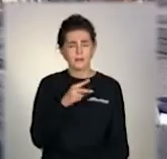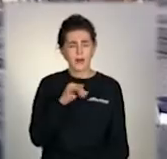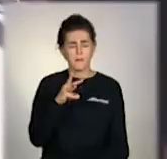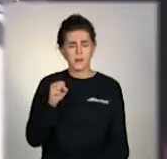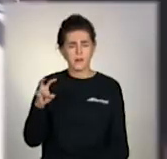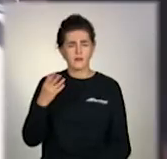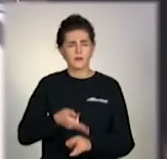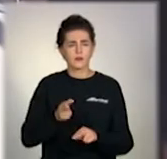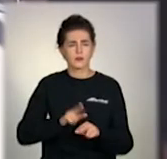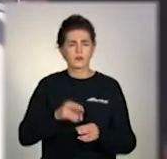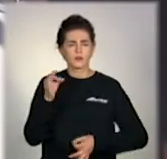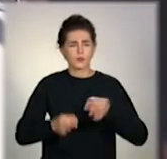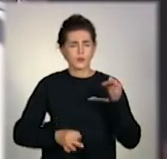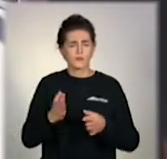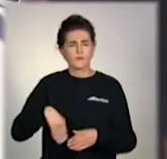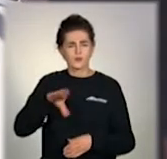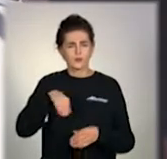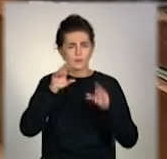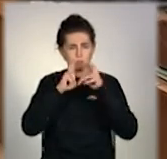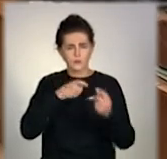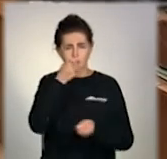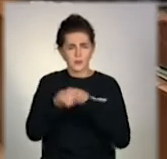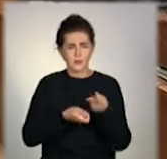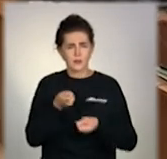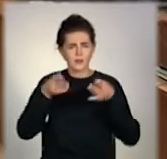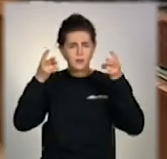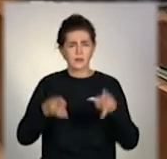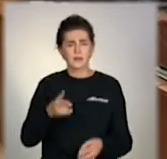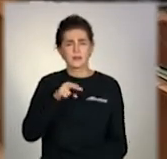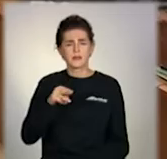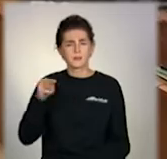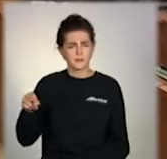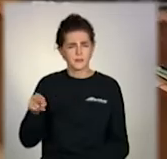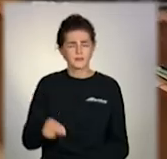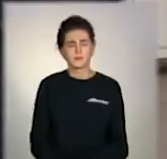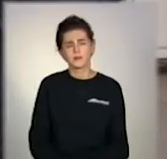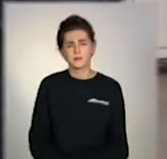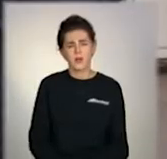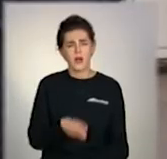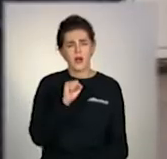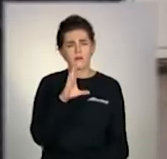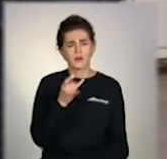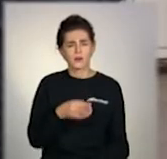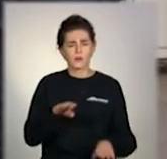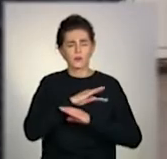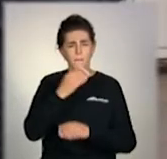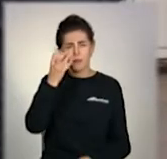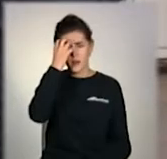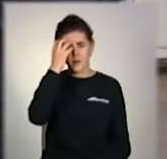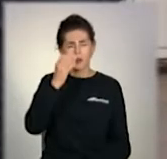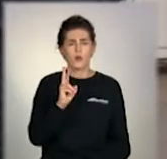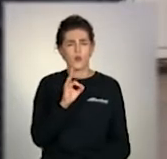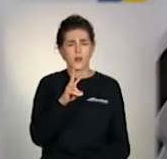міському суді засідання присутні вивчають обставини трагічної дорожньо-транспортної пригоди. В аварії загинув капітан поліції Костянтин